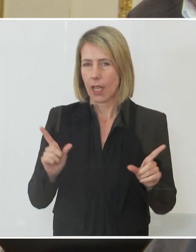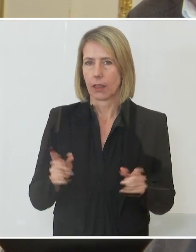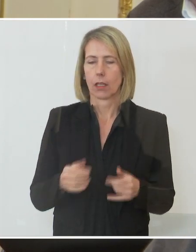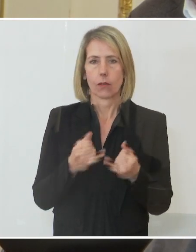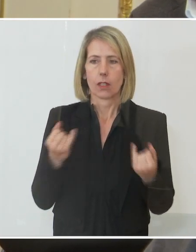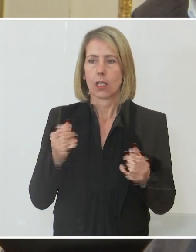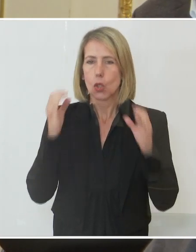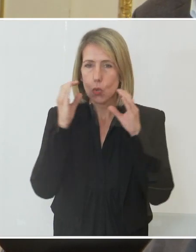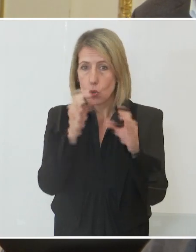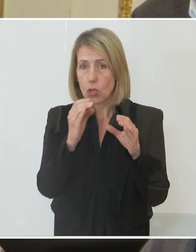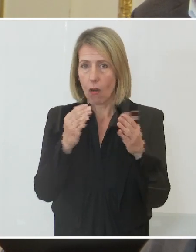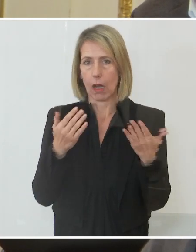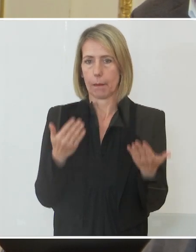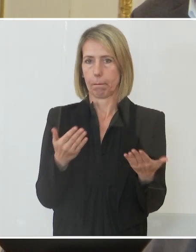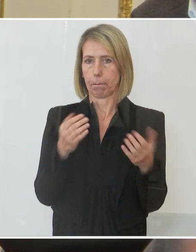chauern aus? Ist sowas möglich?